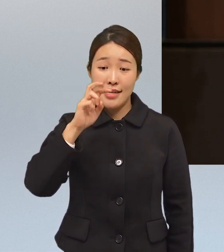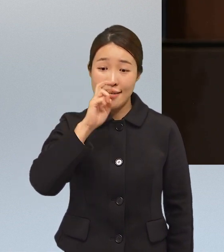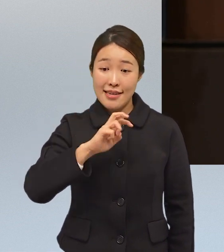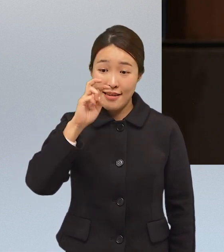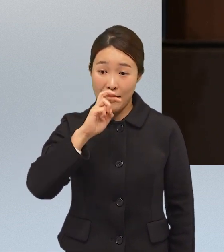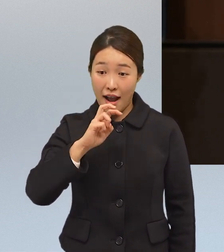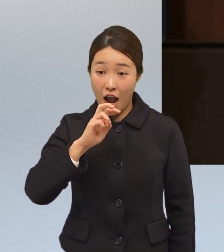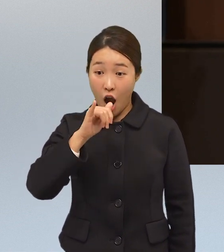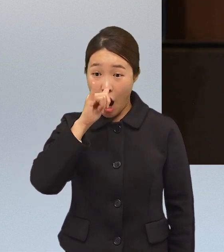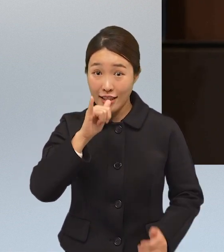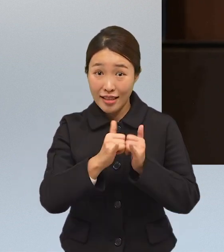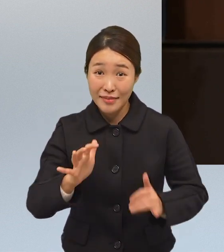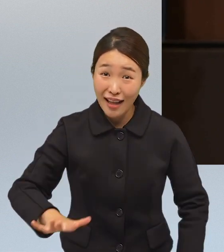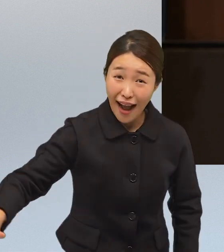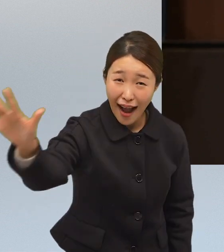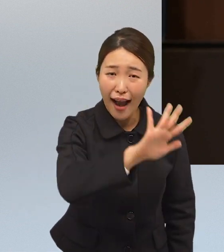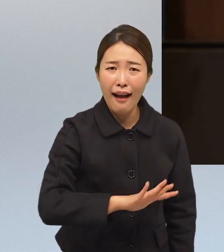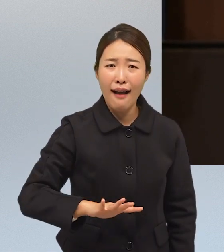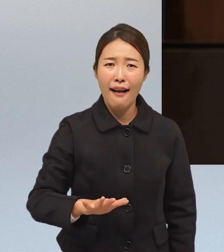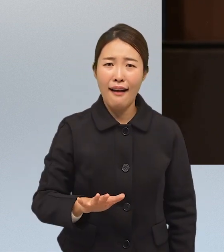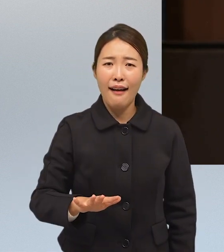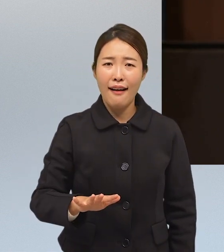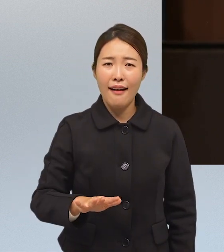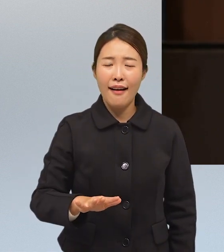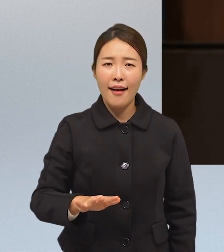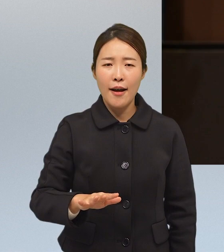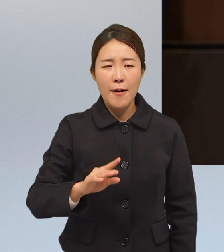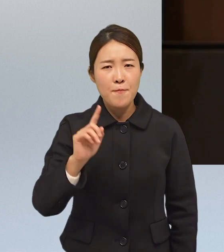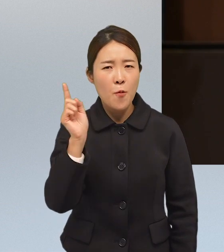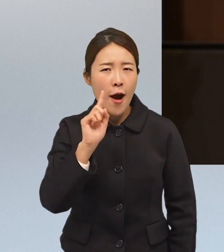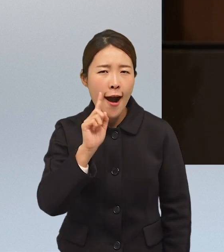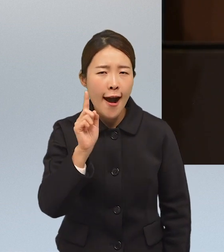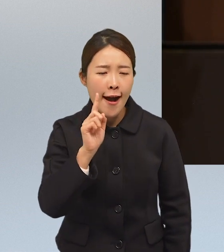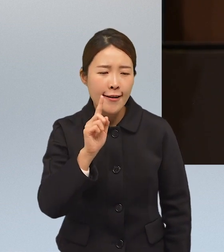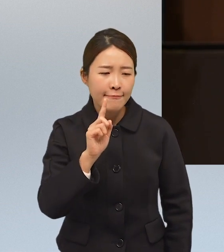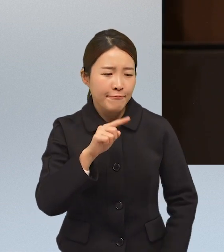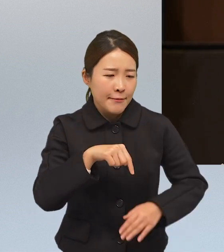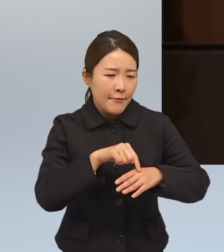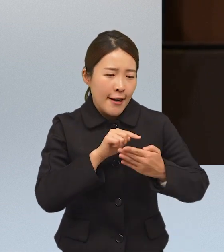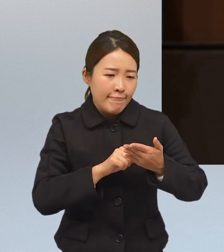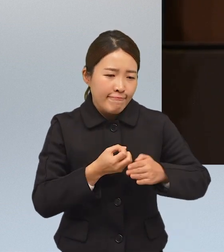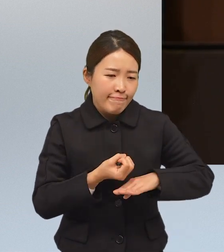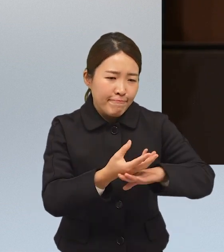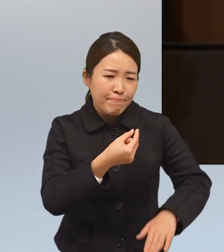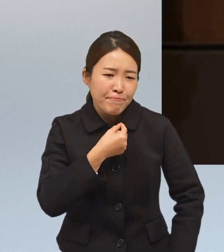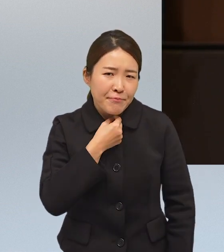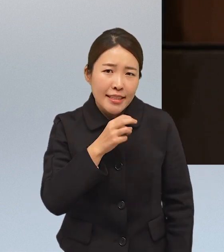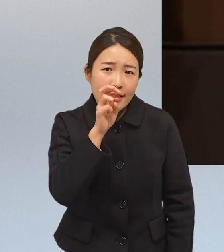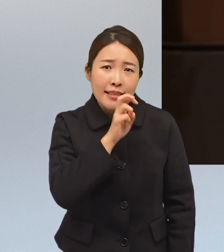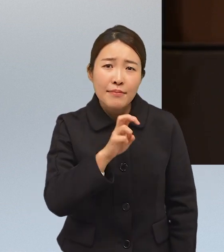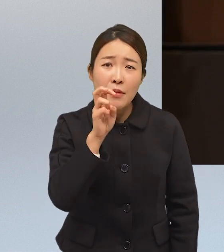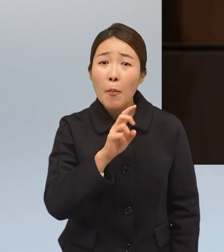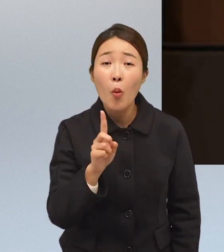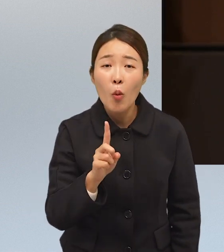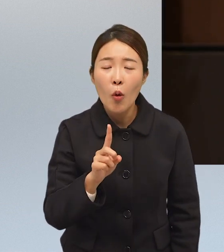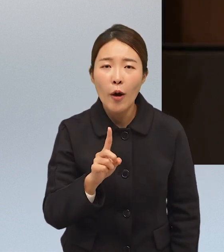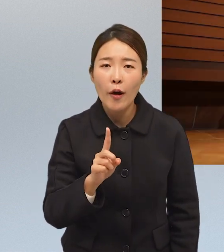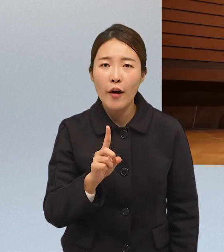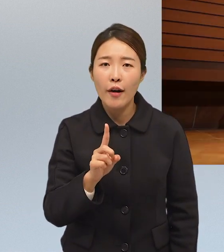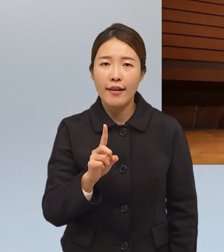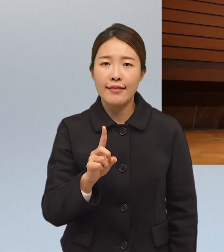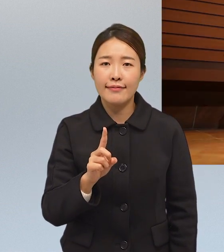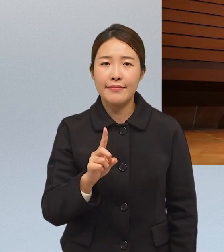음악 하는 사람들 다 무슨 메시지를 하고 싶어